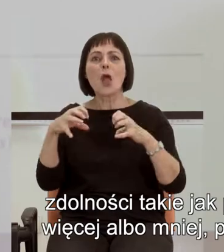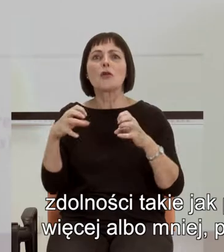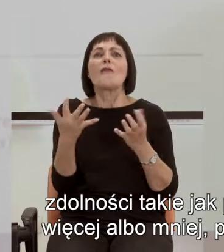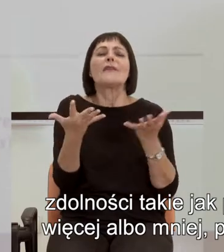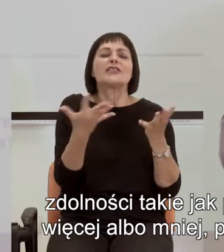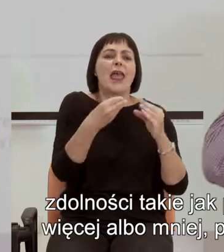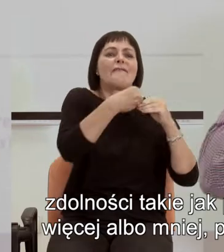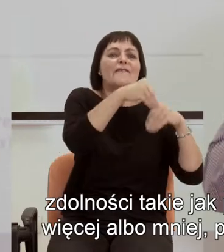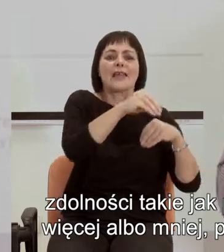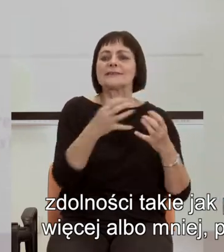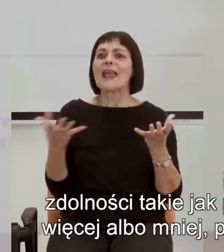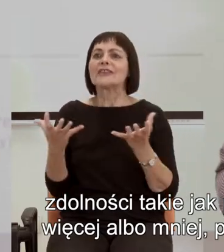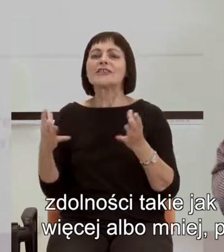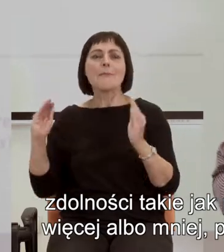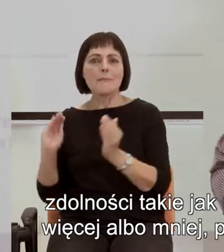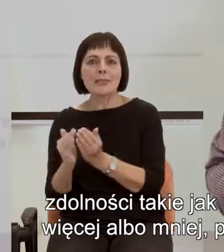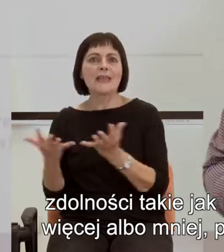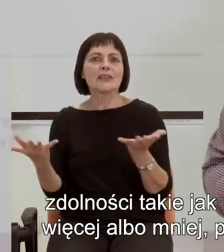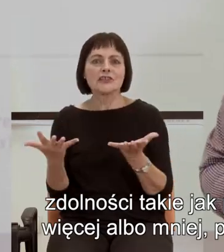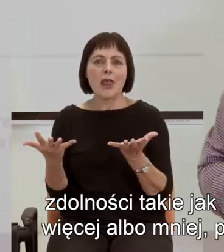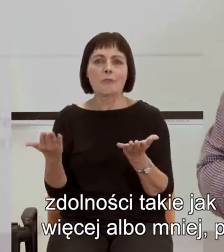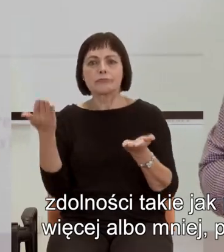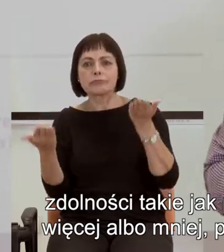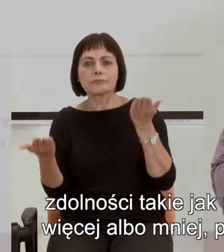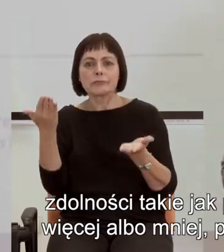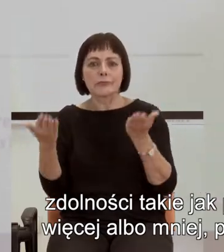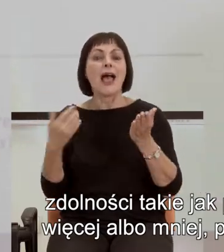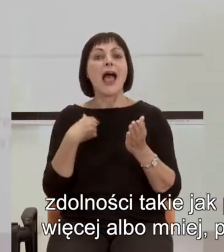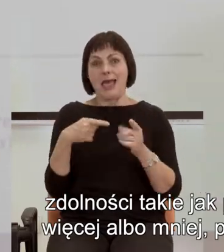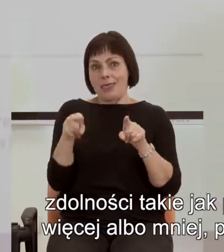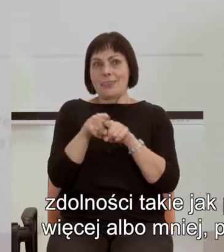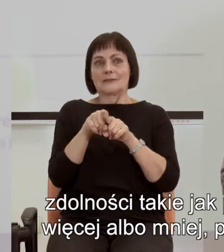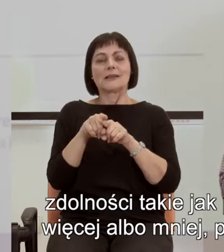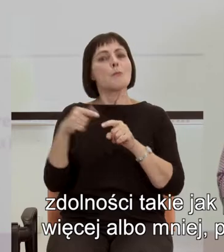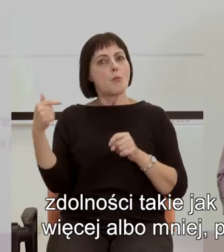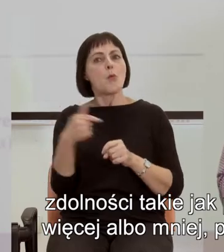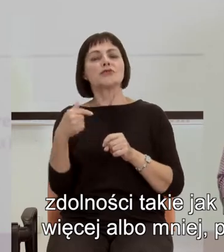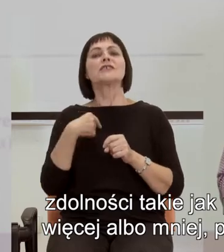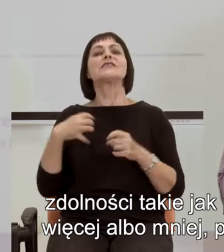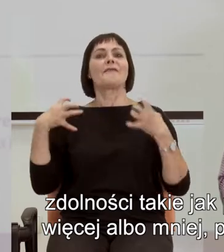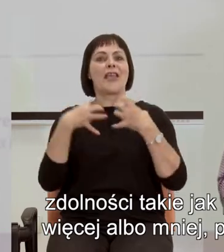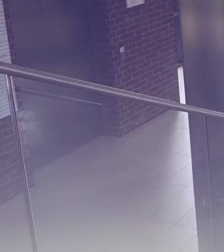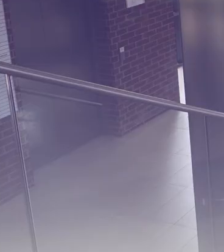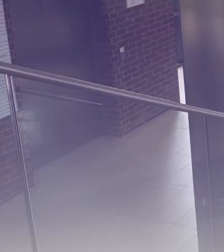więcej albo mniej, powinniśmy współdzielić również z innymi zwierzętami.